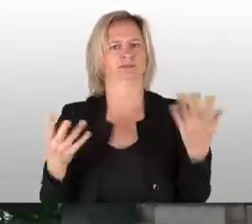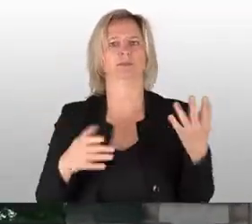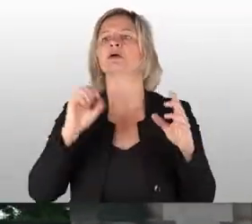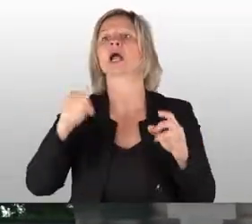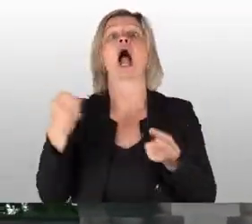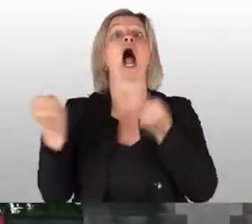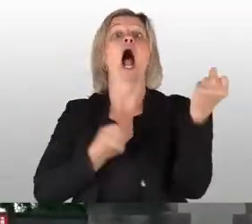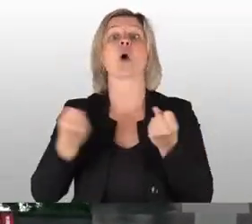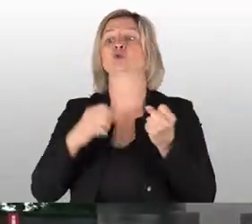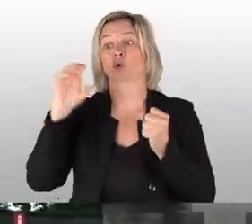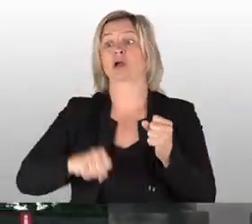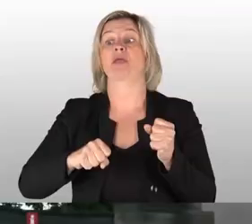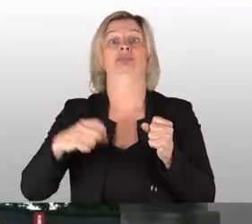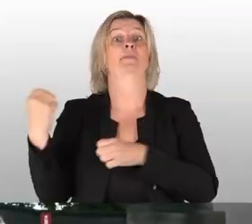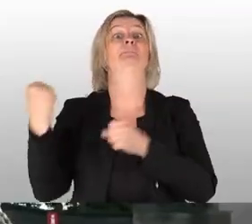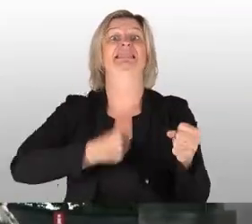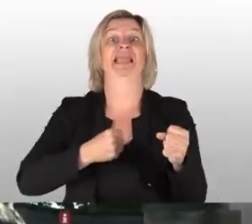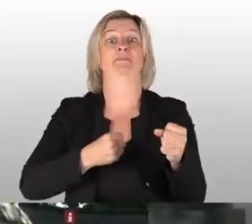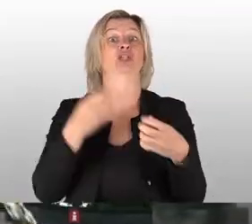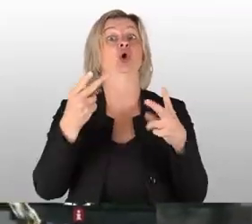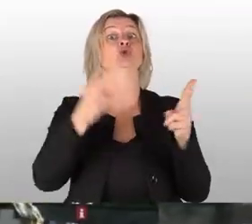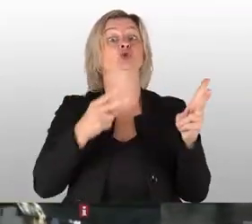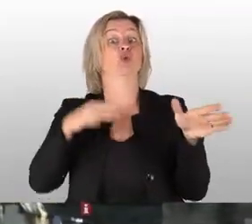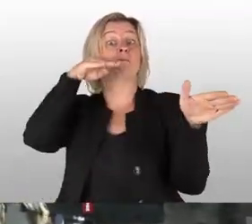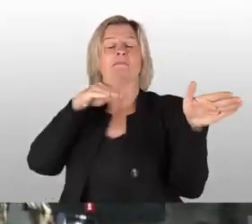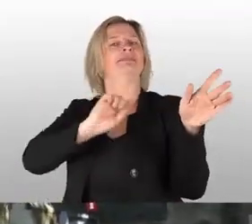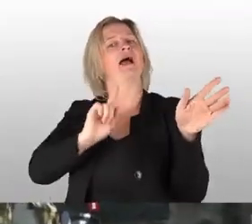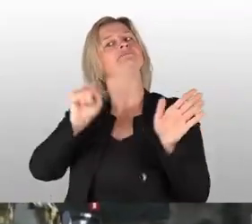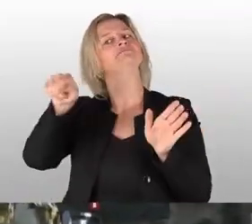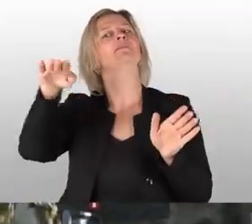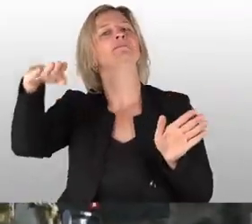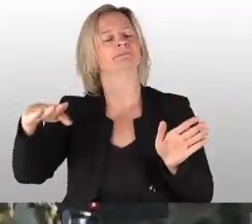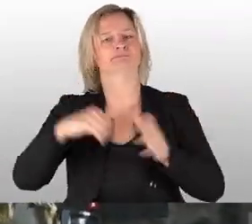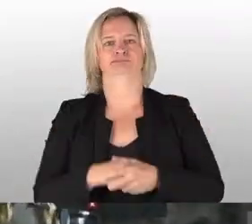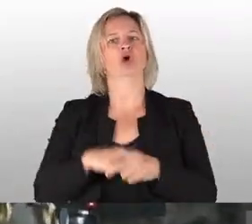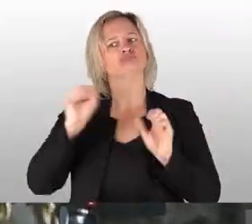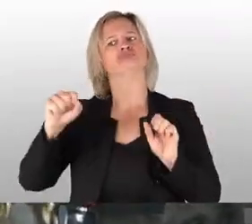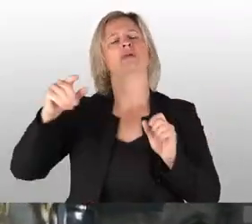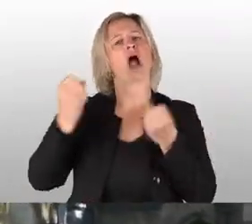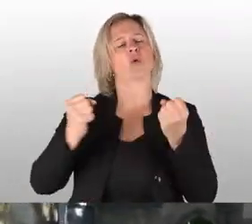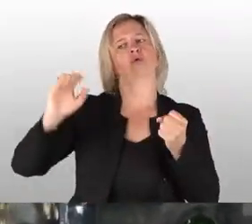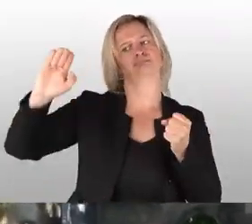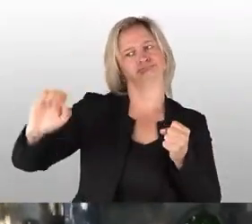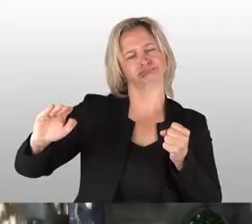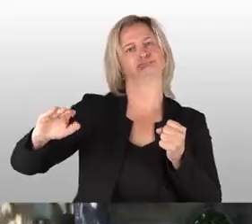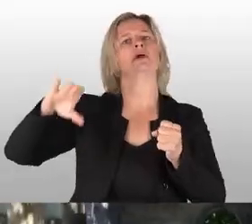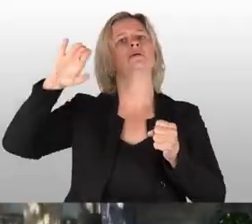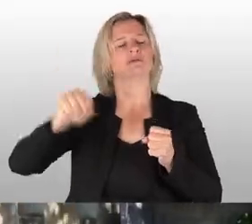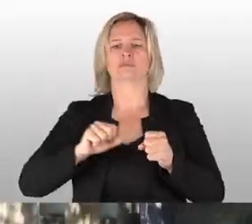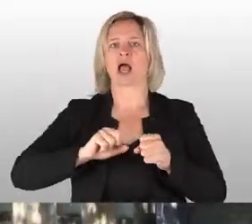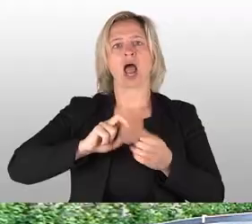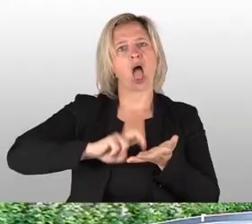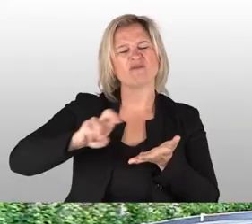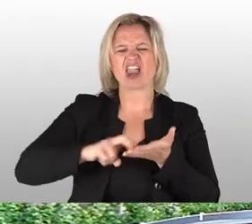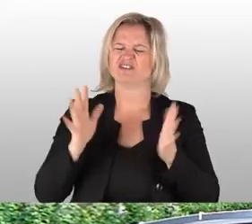Auto natürlich auch gern mitnehmen. Nicht im Zug, sondern Sie fahren. Lassen es dann außerhalb stehen. Wer nicht gut zu Fuß ist, kann gern